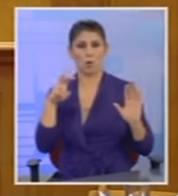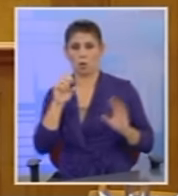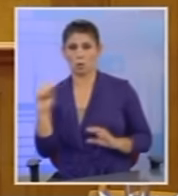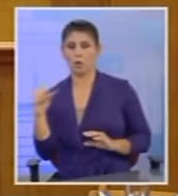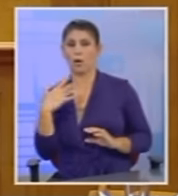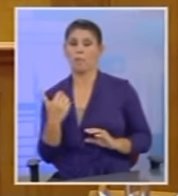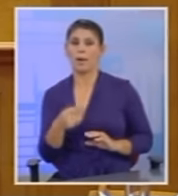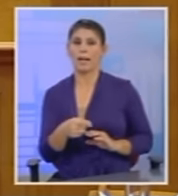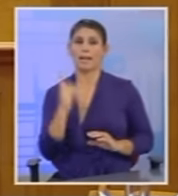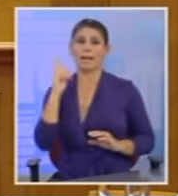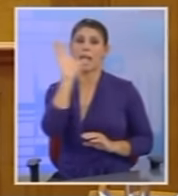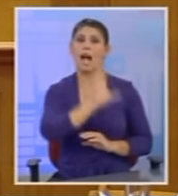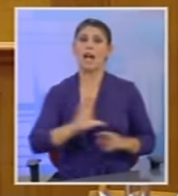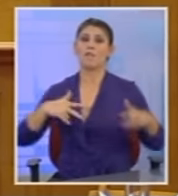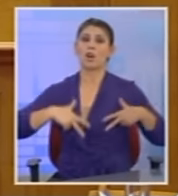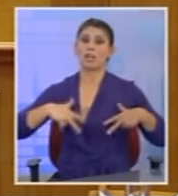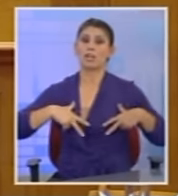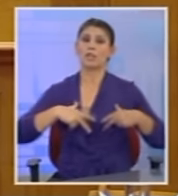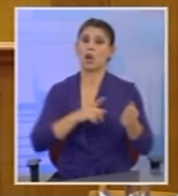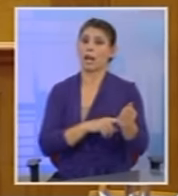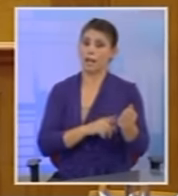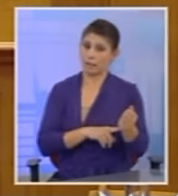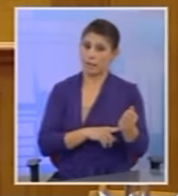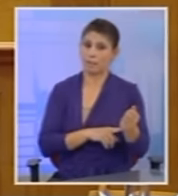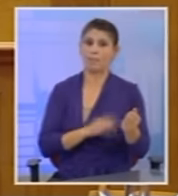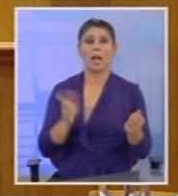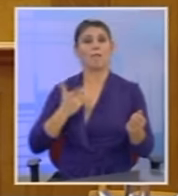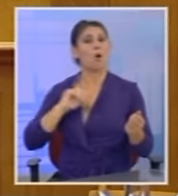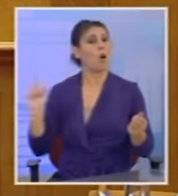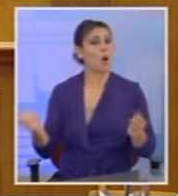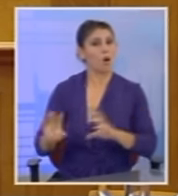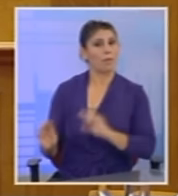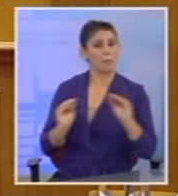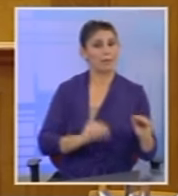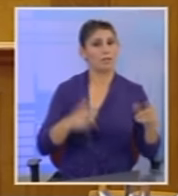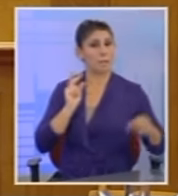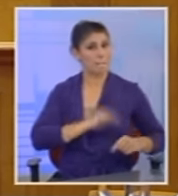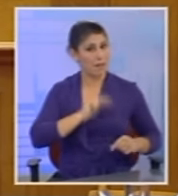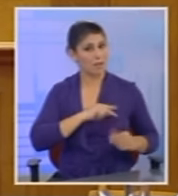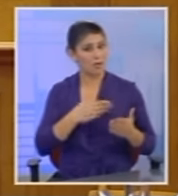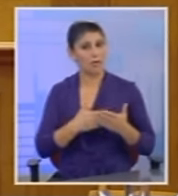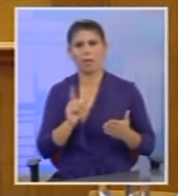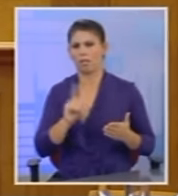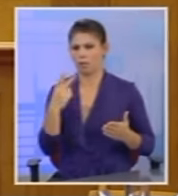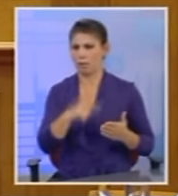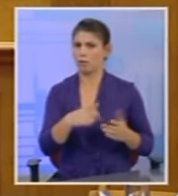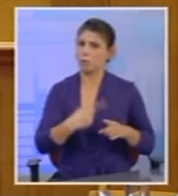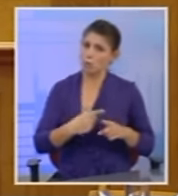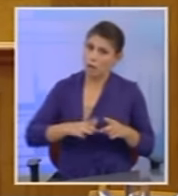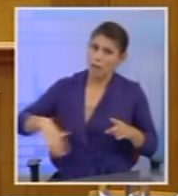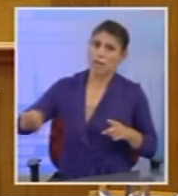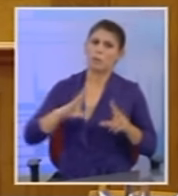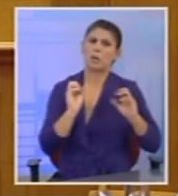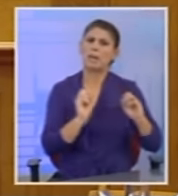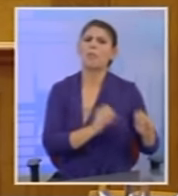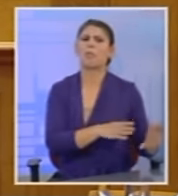έναν ευρωκρατικό χαρακτήρα πλέον αφού όλα θα μεταφερθούν τα περισσιακά του στοιχεία δεν είναι δικά του του ελληνικού λαού είναι τα περισσιακά στοιχεία που θα κάνατε